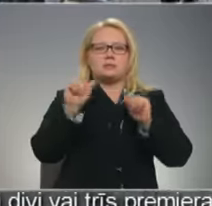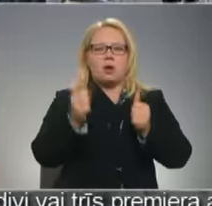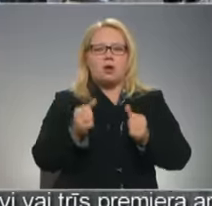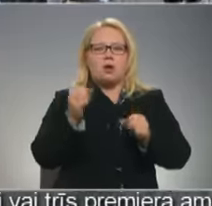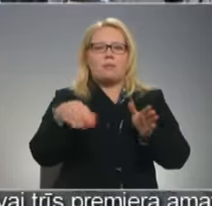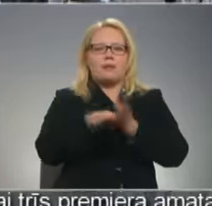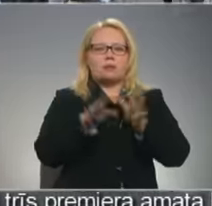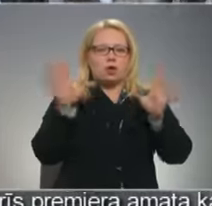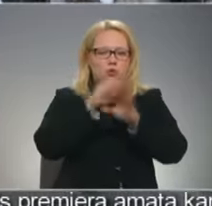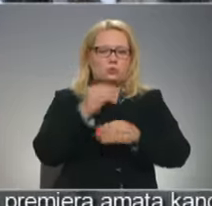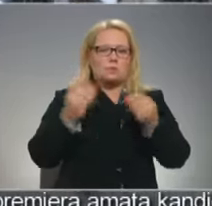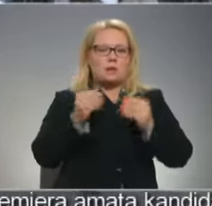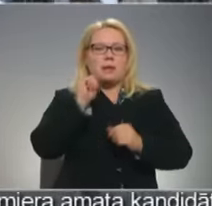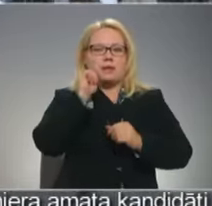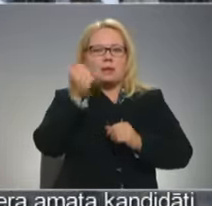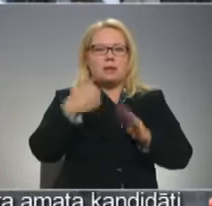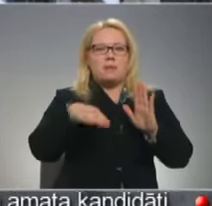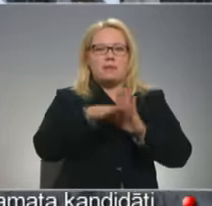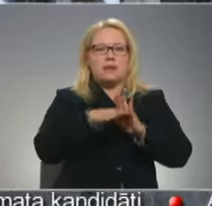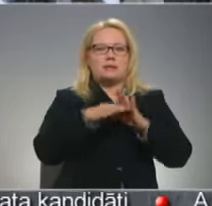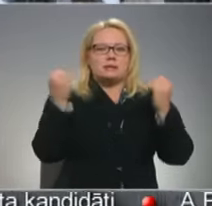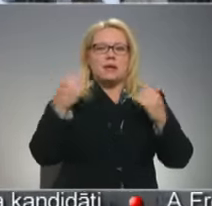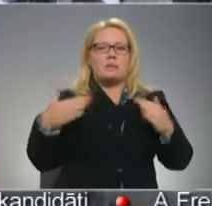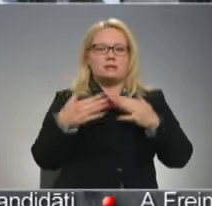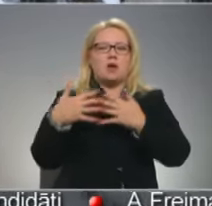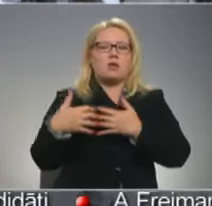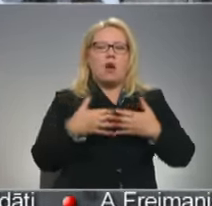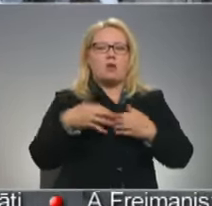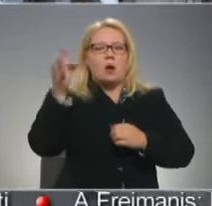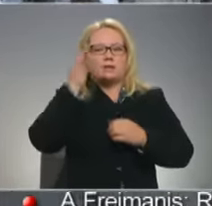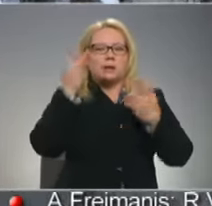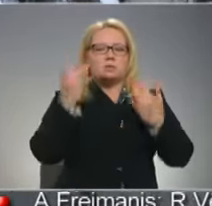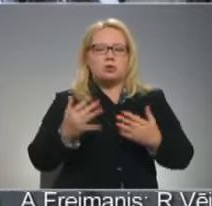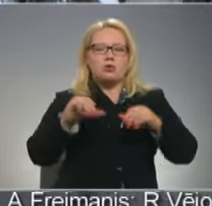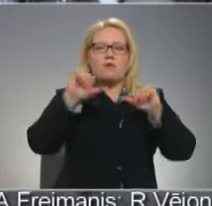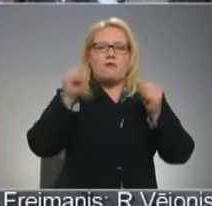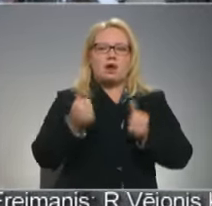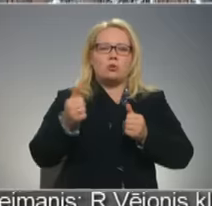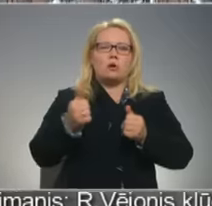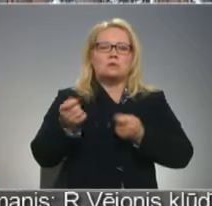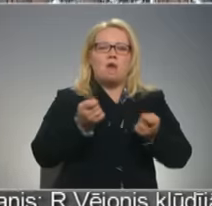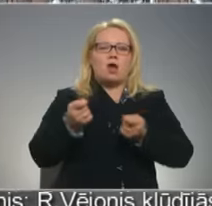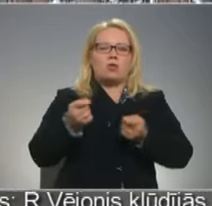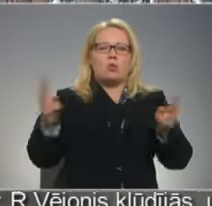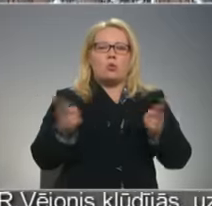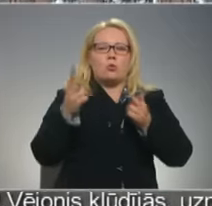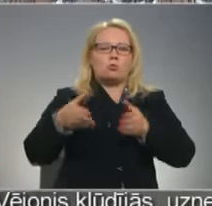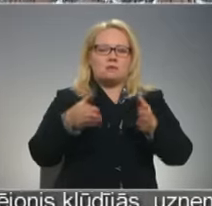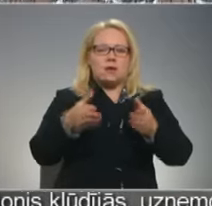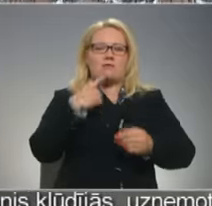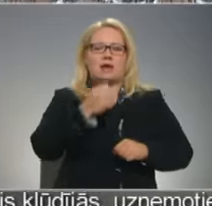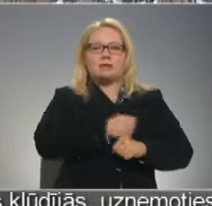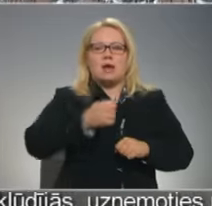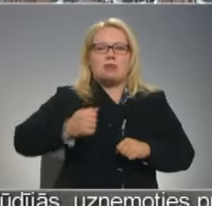spēlē, bet arī ņemes dalību Ziemassvētku kauju atceras pasākumos un veidos vaduguņu ceļu. Kad strelnieki devās